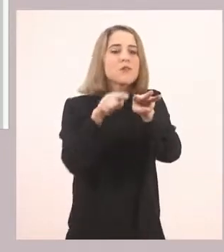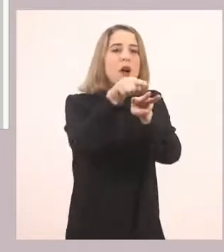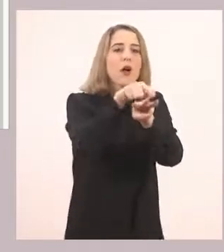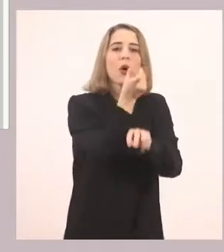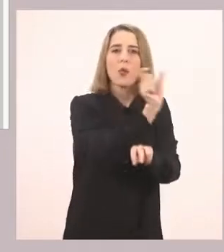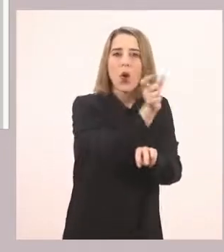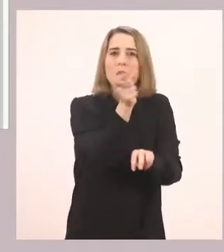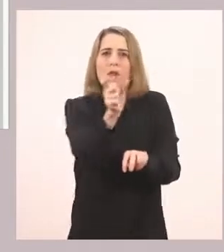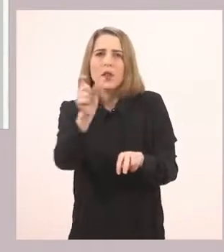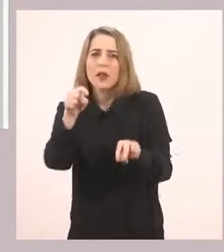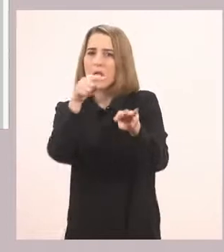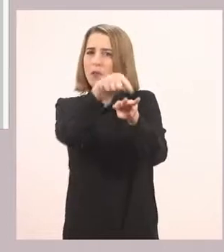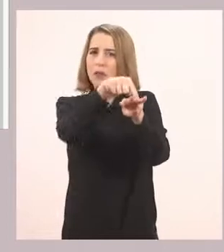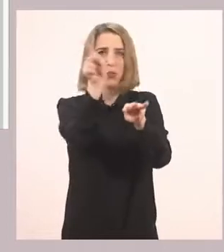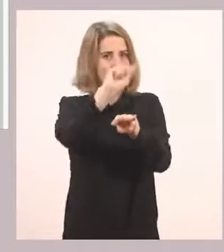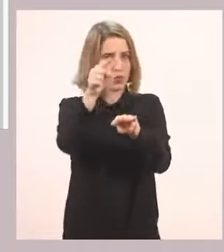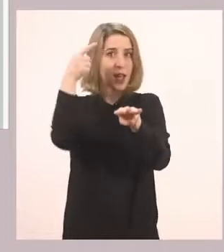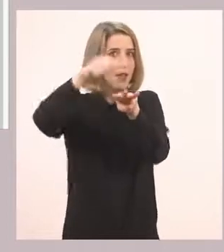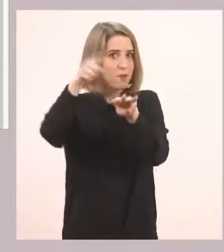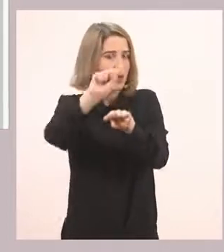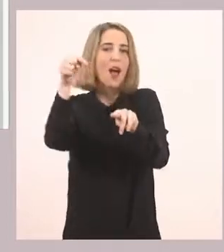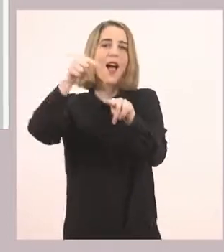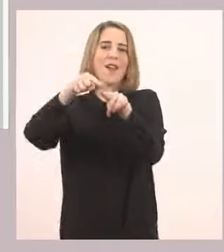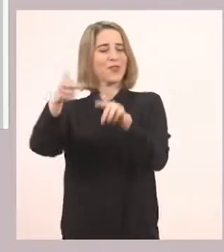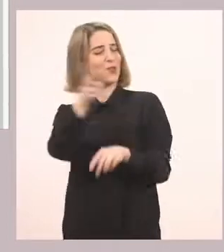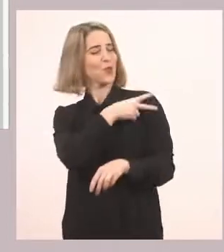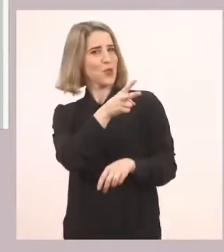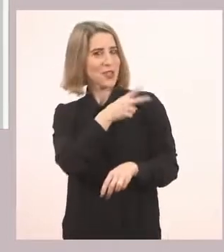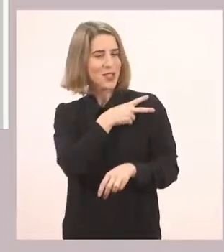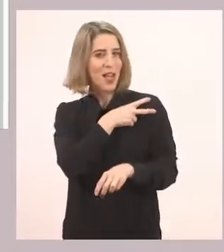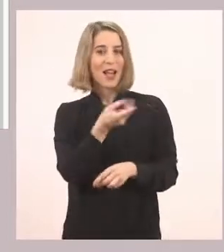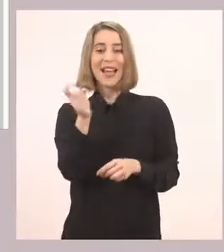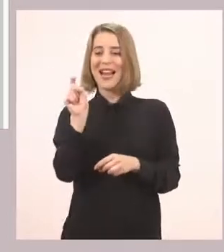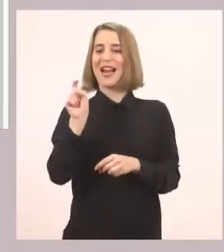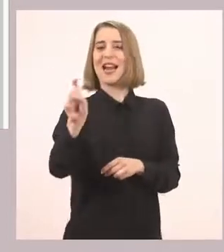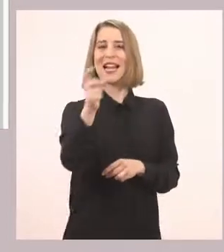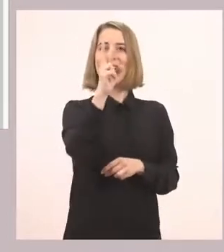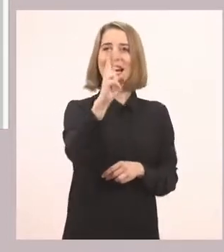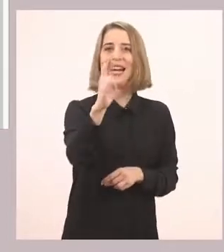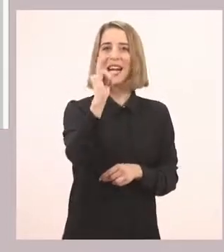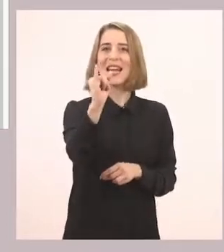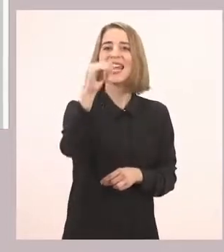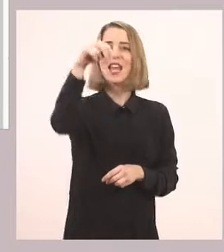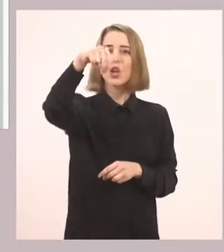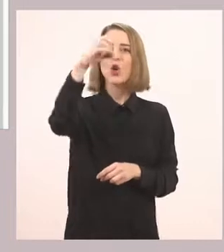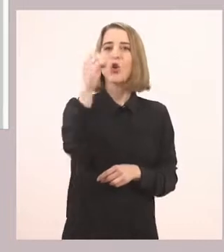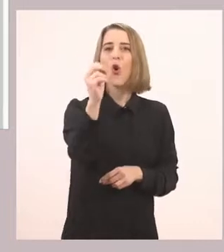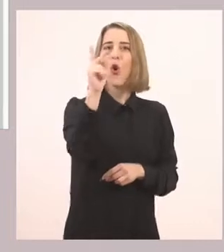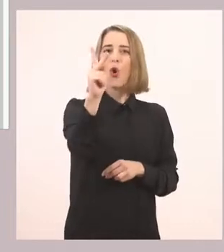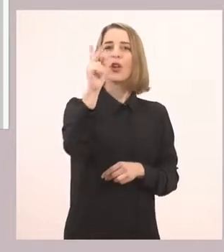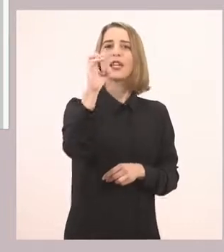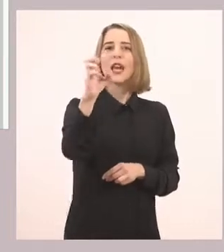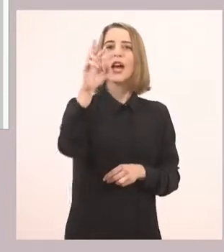όχι, ούτε εδώ, εδώ. Τι θα κάνω. Θα πατήσω το ποντίκι και θα το κρατήσω